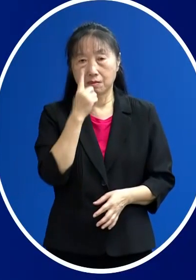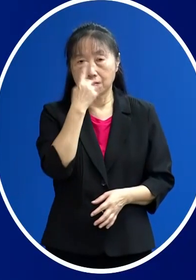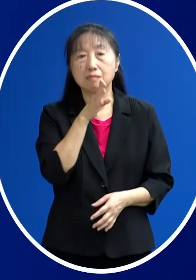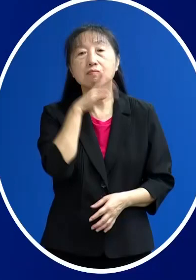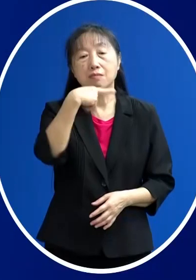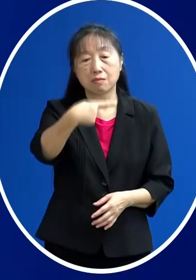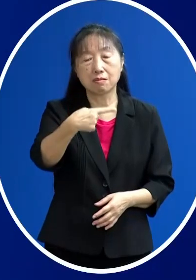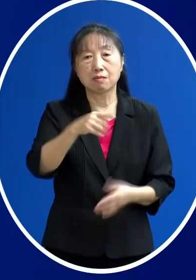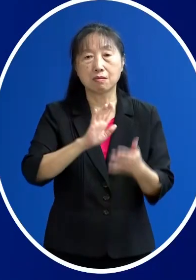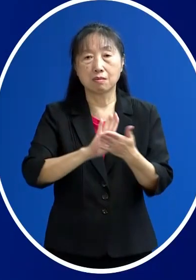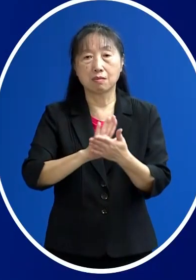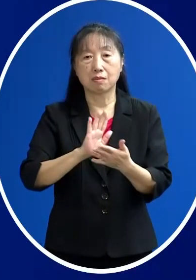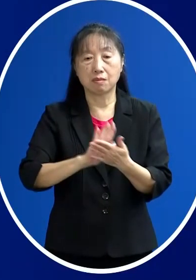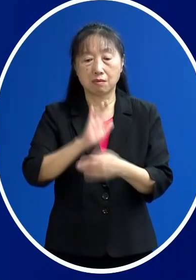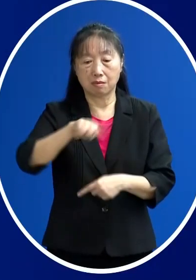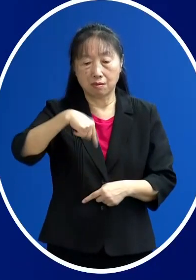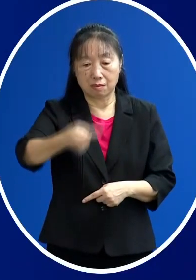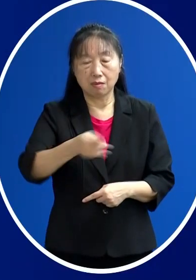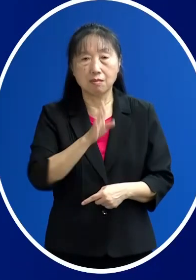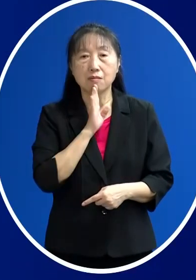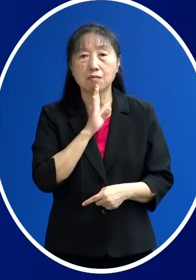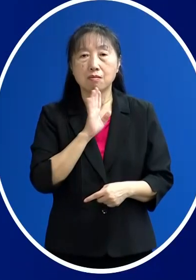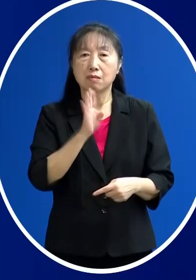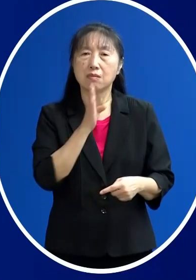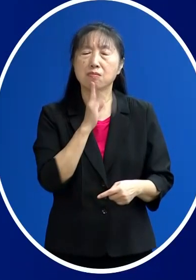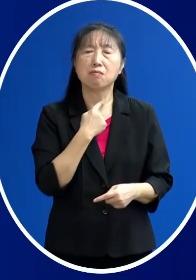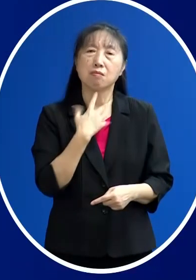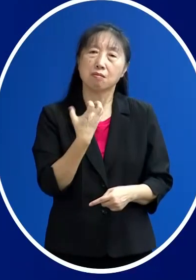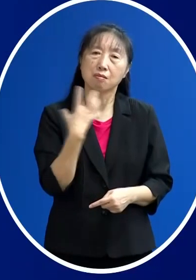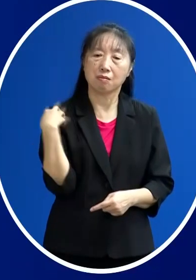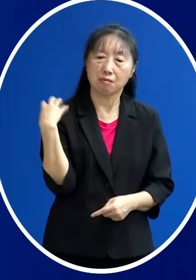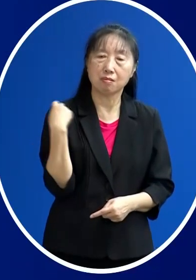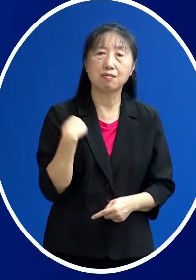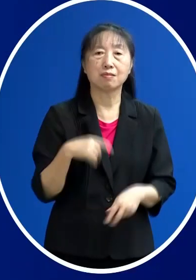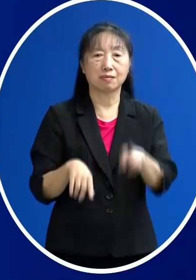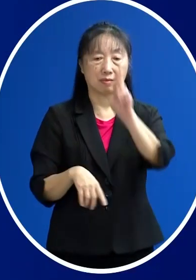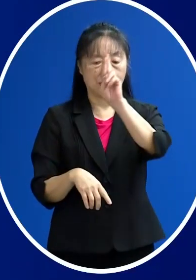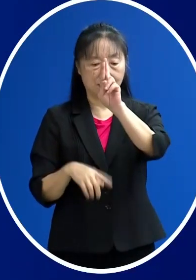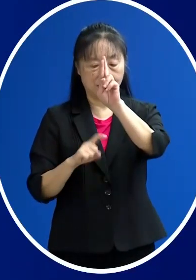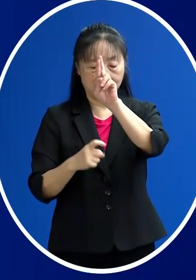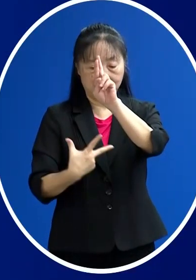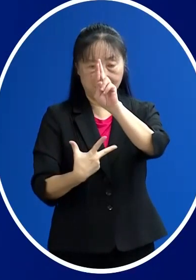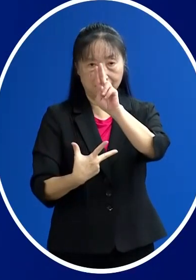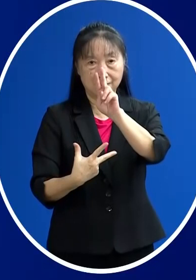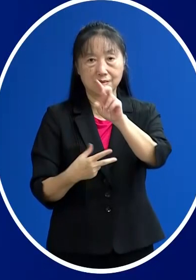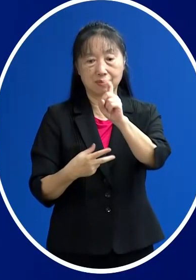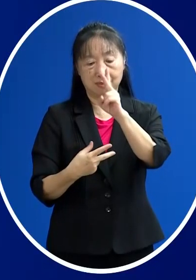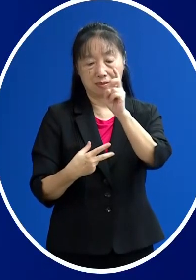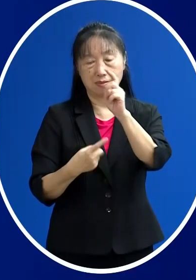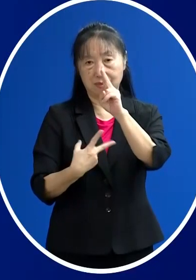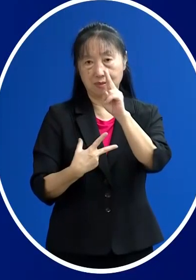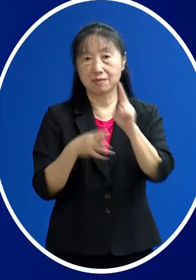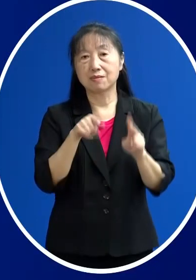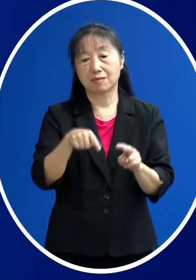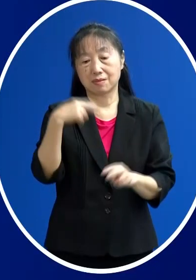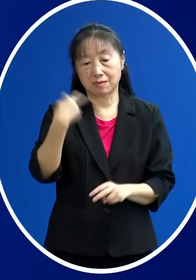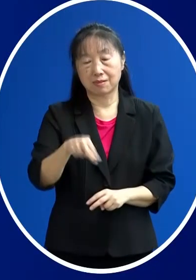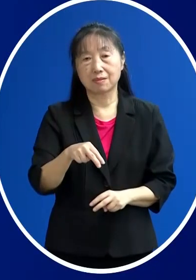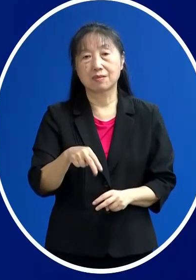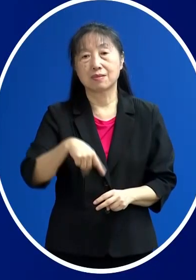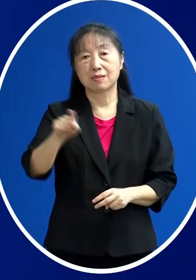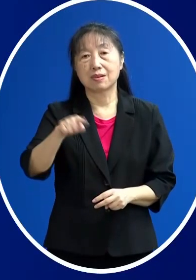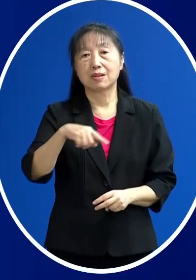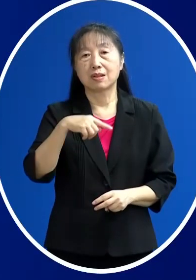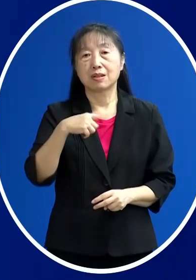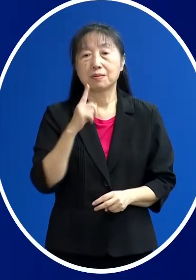不過那個後續因為這個症狀沒有改善 在12月17號的時候又因為這個症狀的關係 再